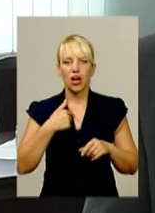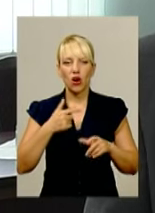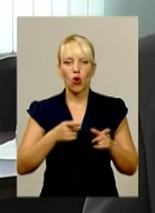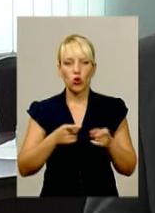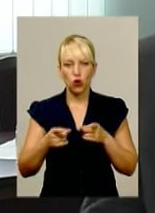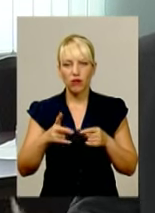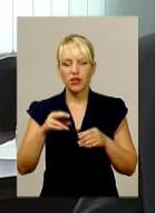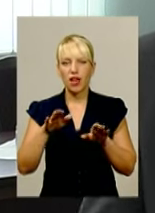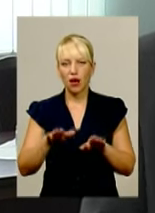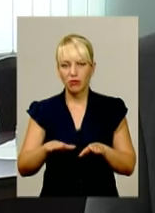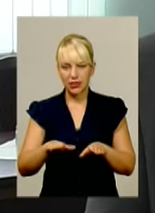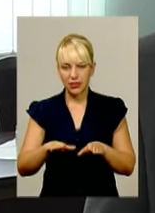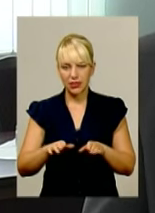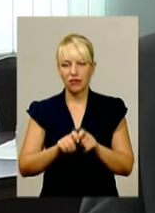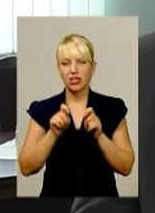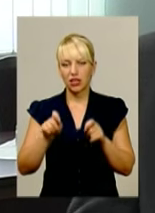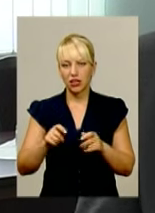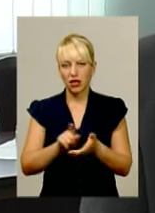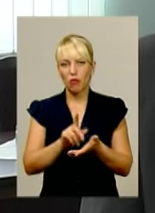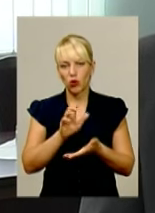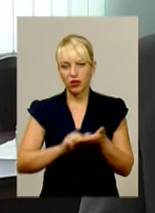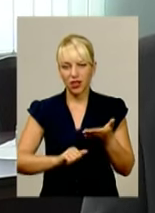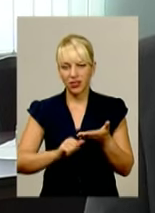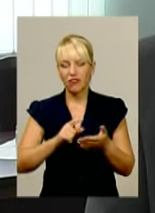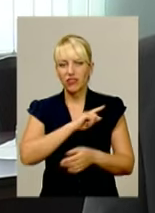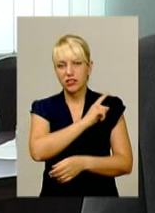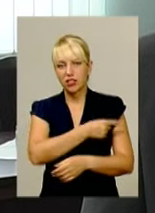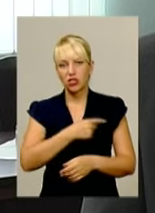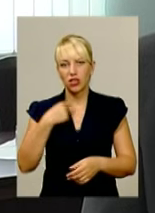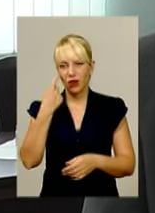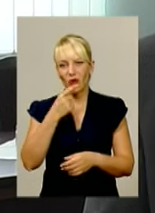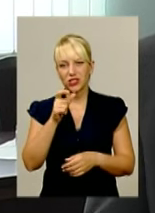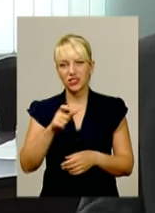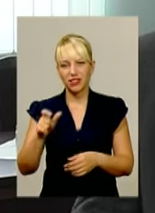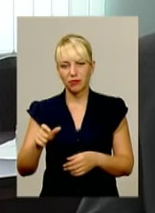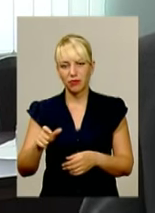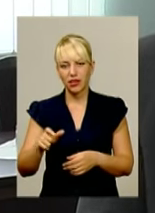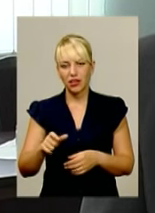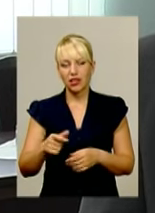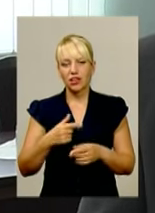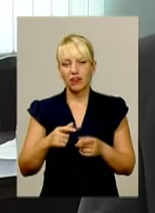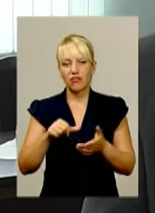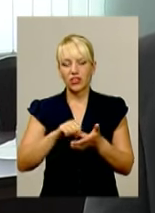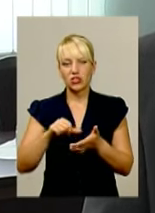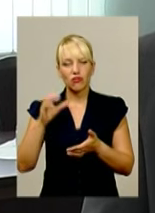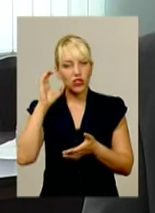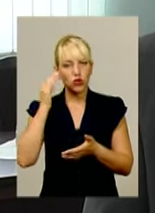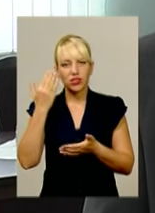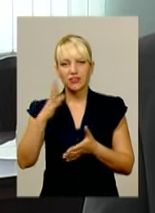платників податків, фізичних осіб, платників, які здійснюють зовнішню економічну діяльність, вислухати всі їхні